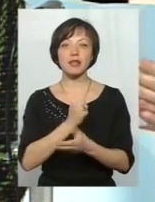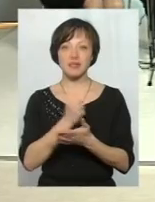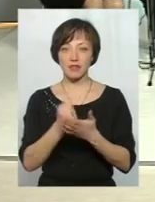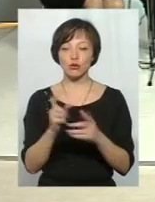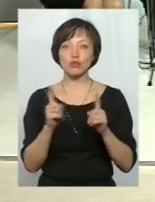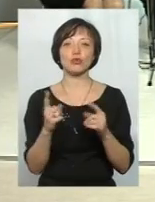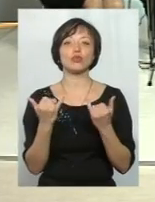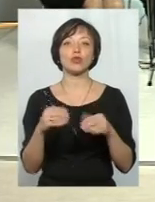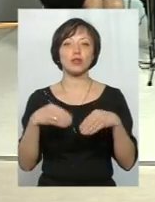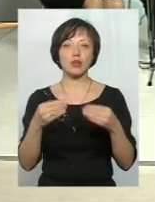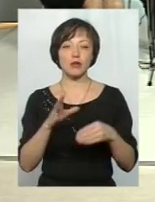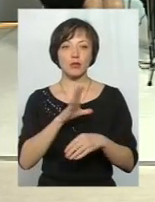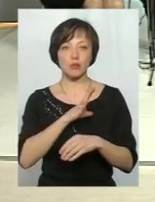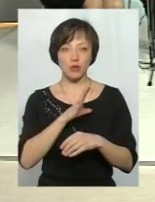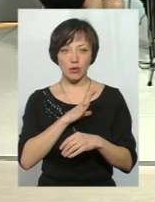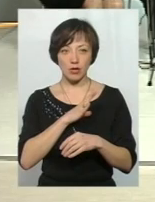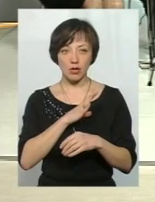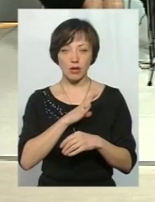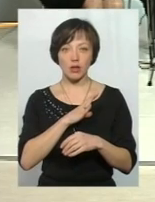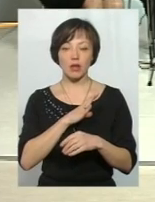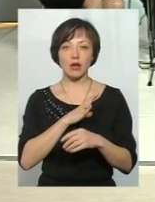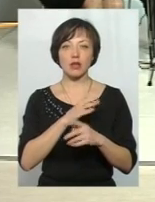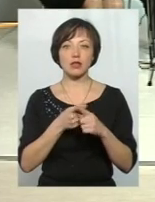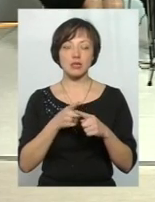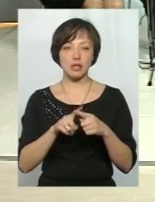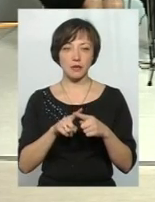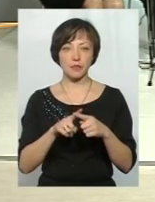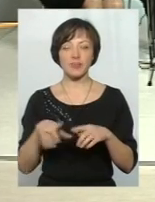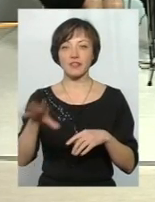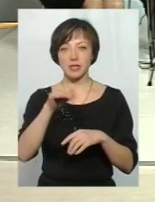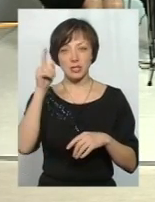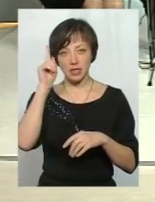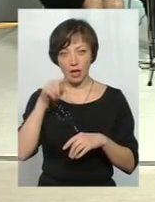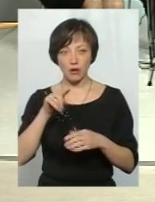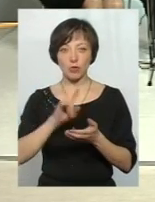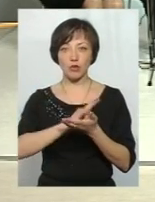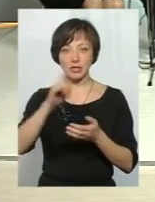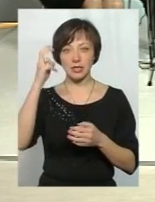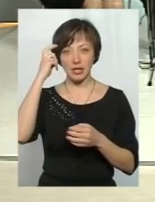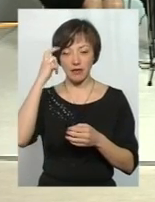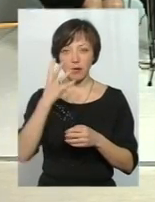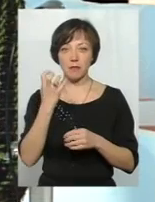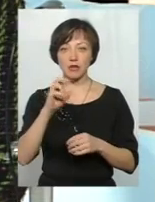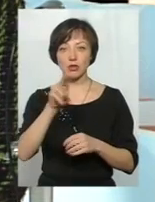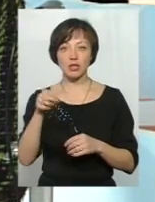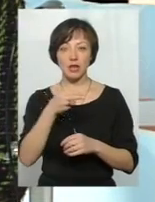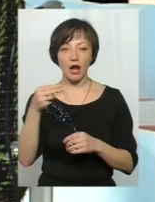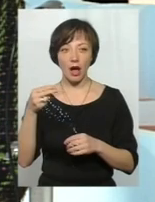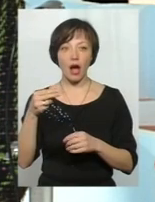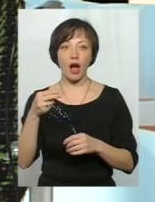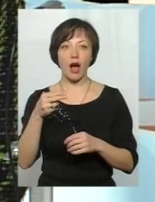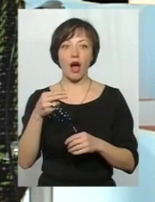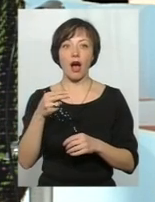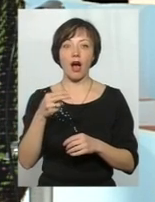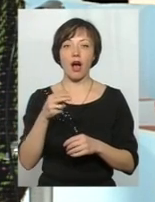бачите, вже сьогодні лоукост один зайшов, серйозний. Це, ну, всі знають, що полетіти з Києва це 500 євро, а полетіти з